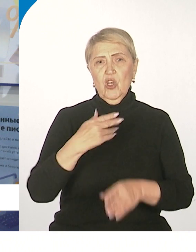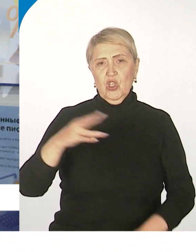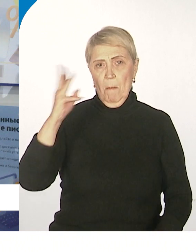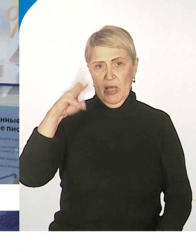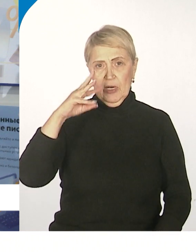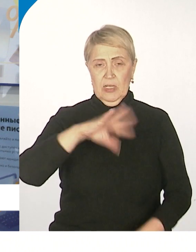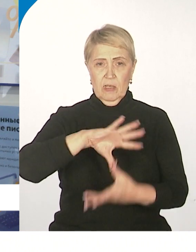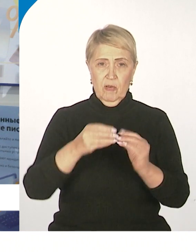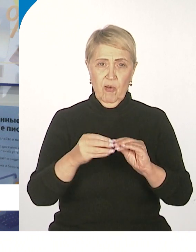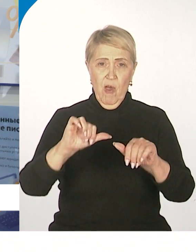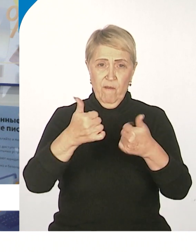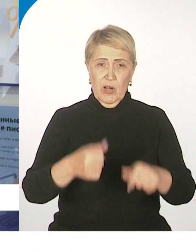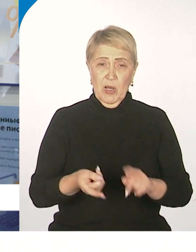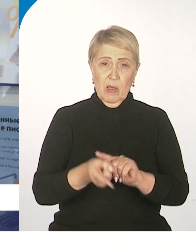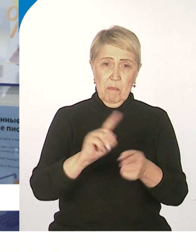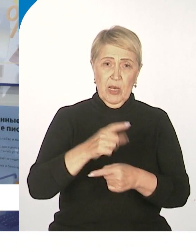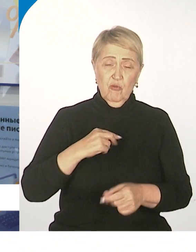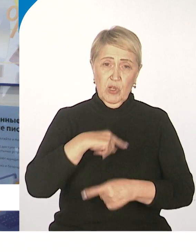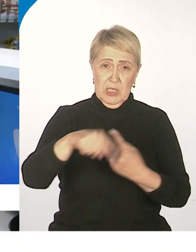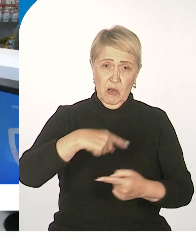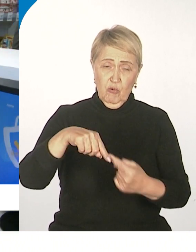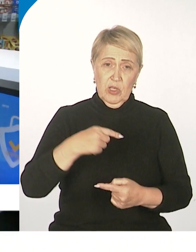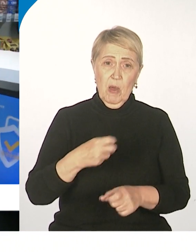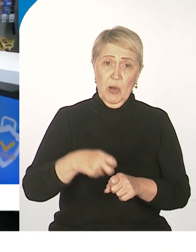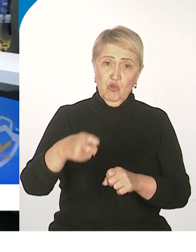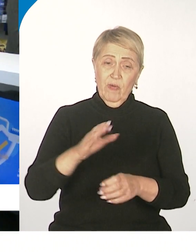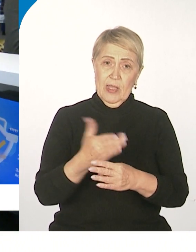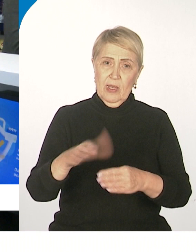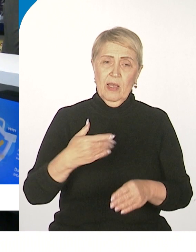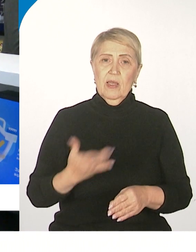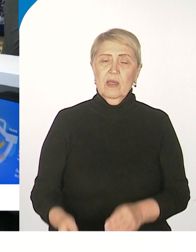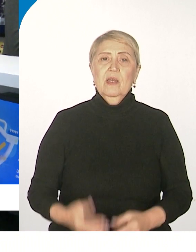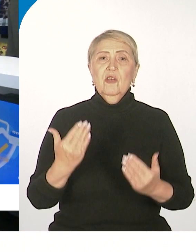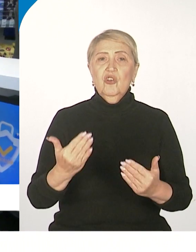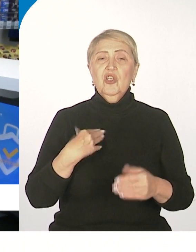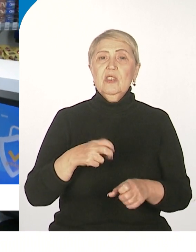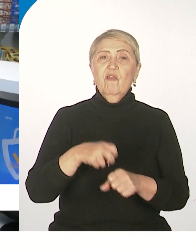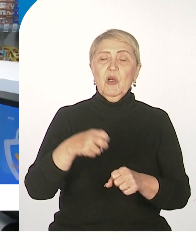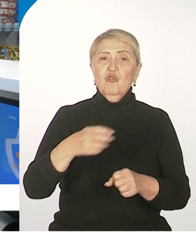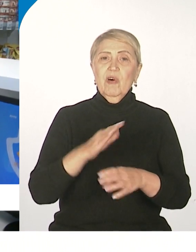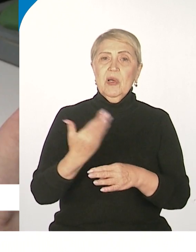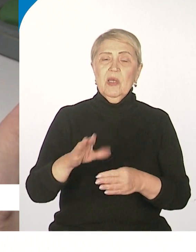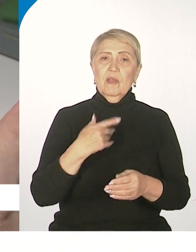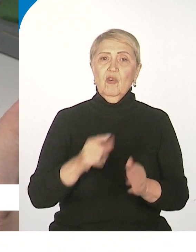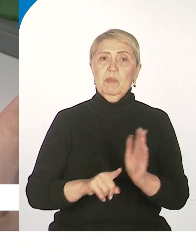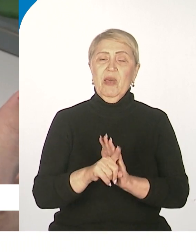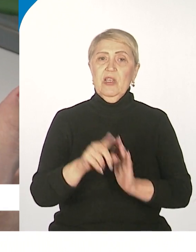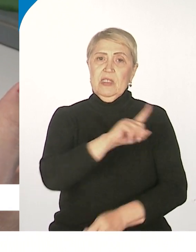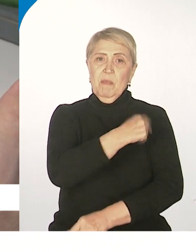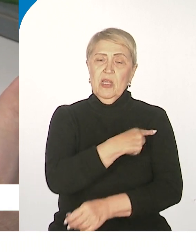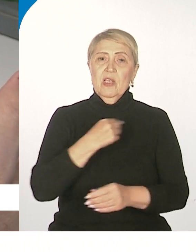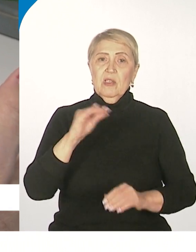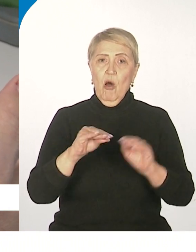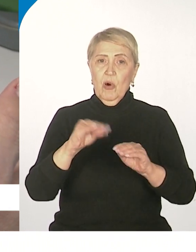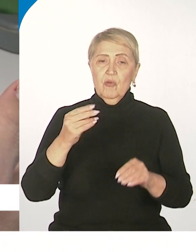скажем так, формат перезагрузки почтовых отделений. Кроме того, в почтовом отделении теперь появилось медицинское оборудование. Посетители